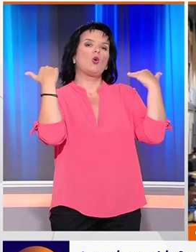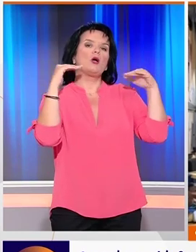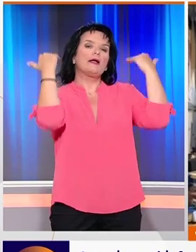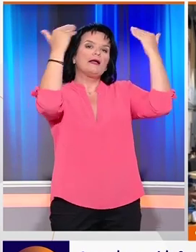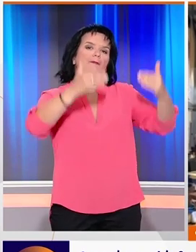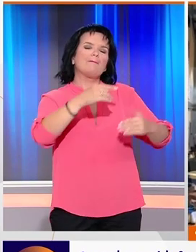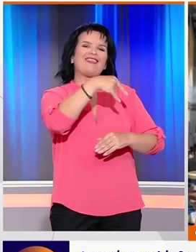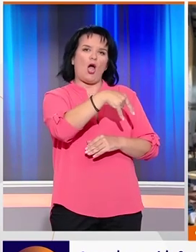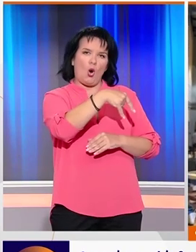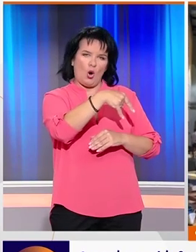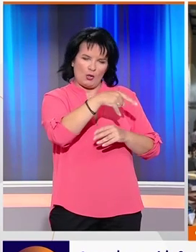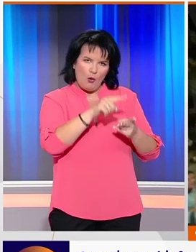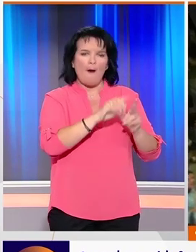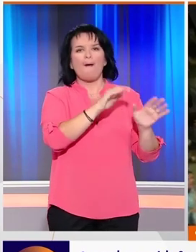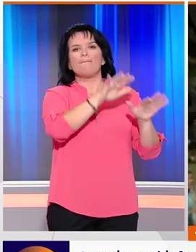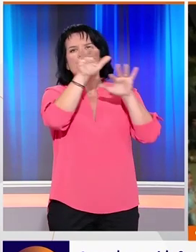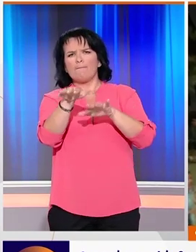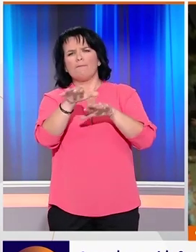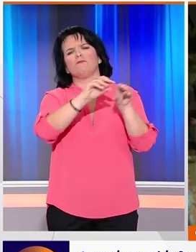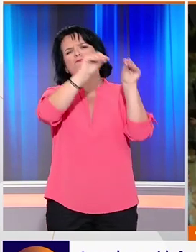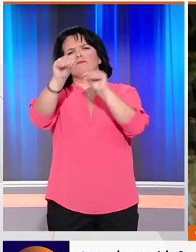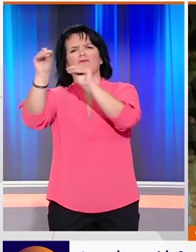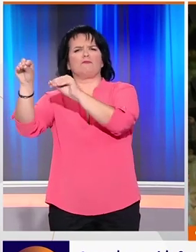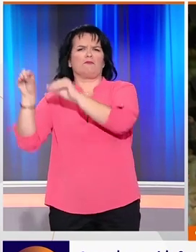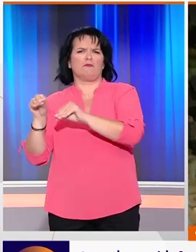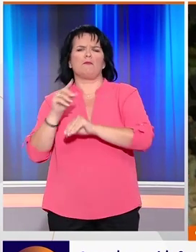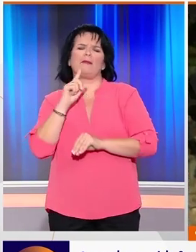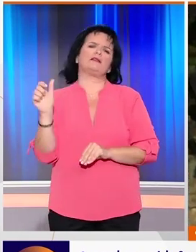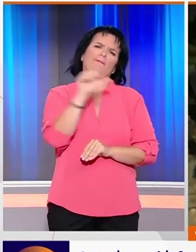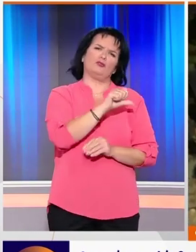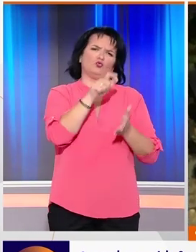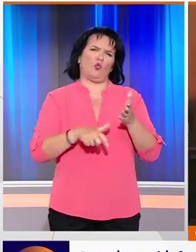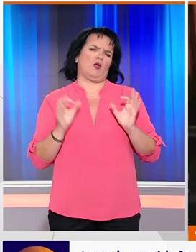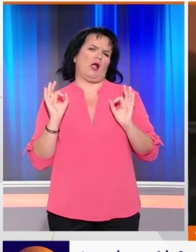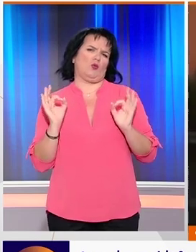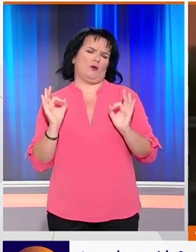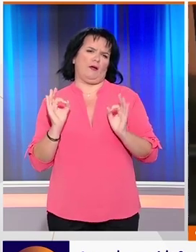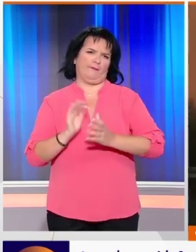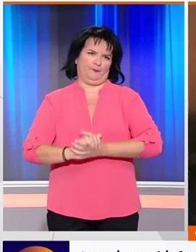γυμναστήριο του Πυθαγορείου και στην συνέχεια είτε σε άλλα καταλήματα, είτε επέστρεψαν στα ξενοδοχεία τους.